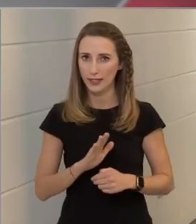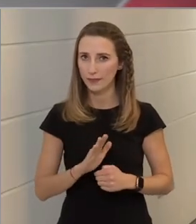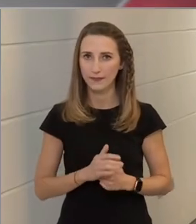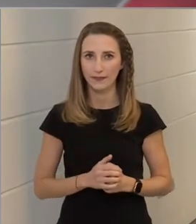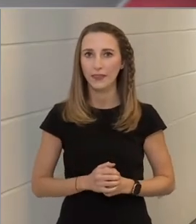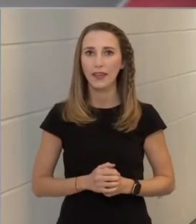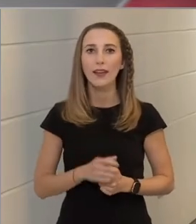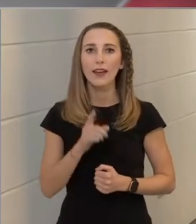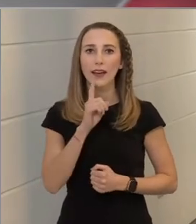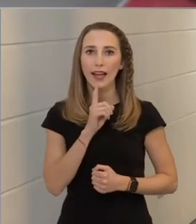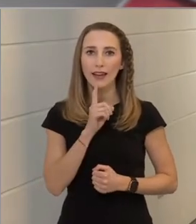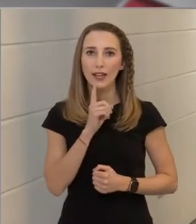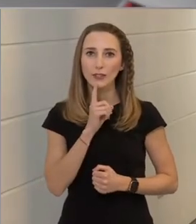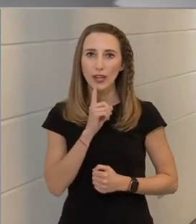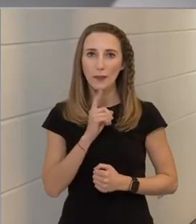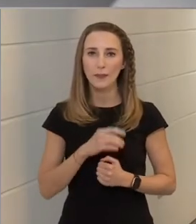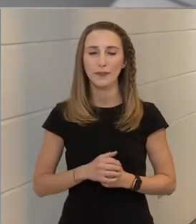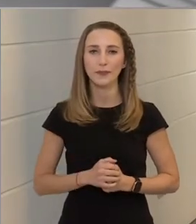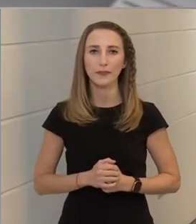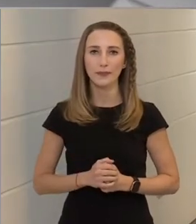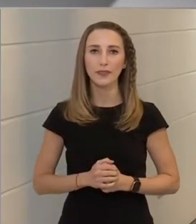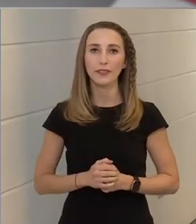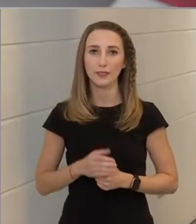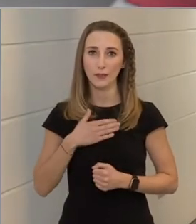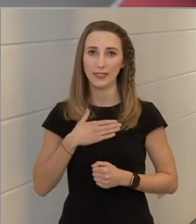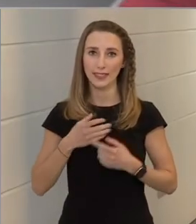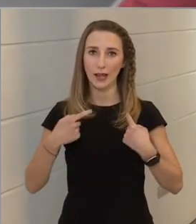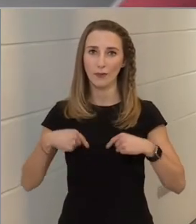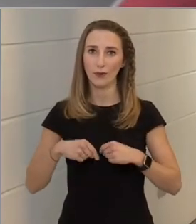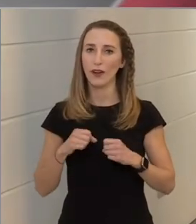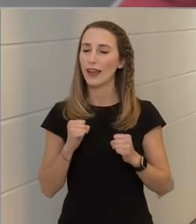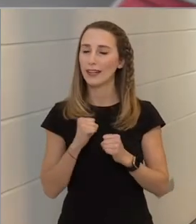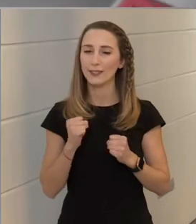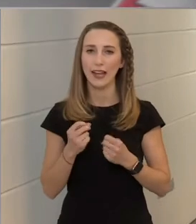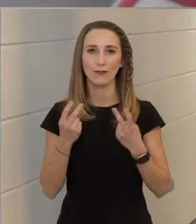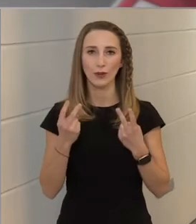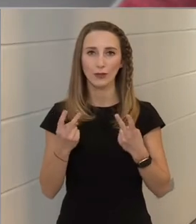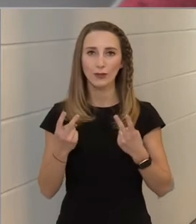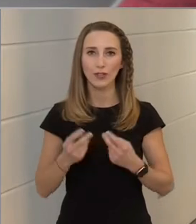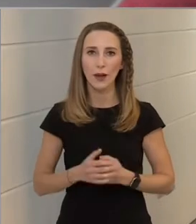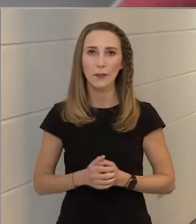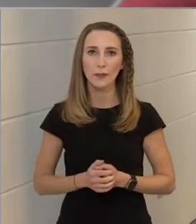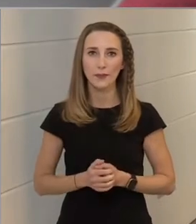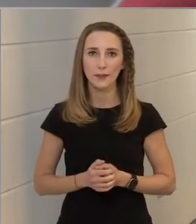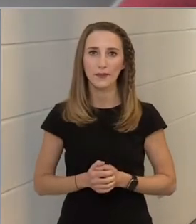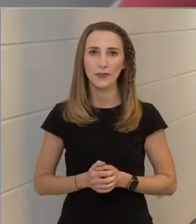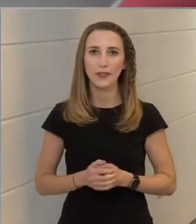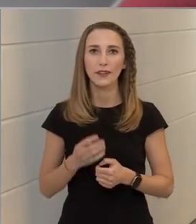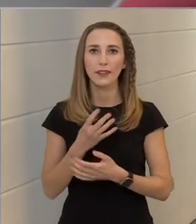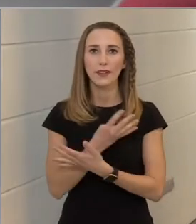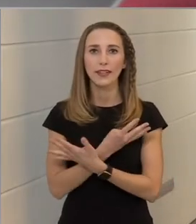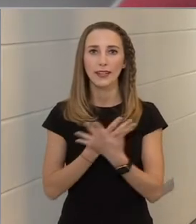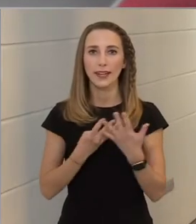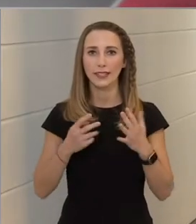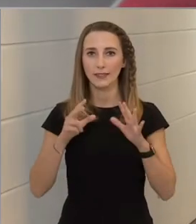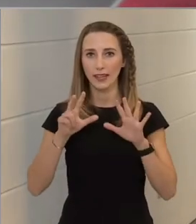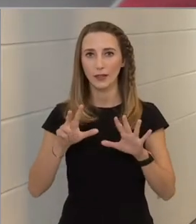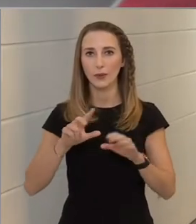kevesebb, és számunkra a legeslegfontosabb, hogy 98